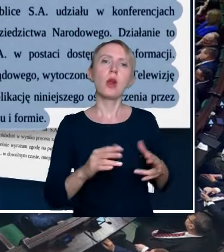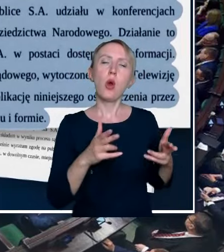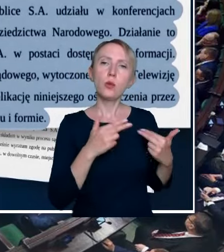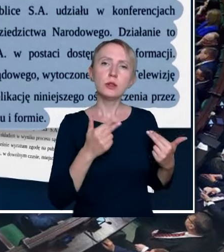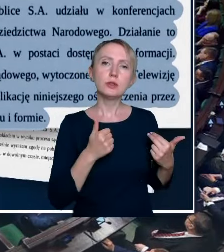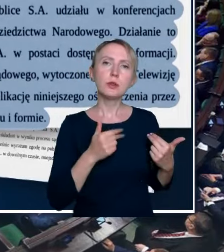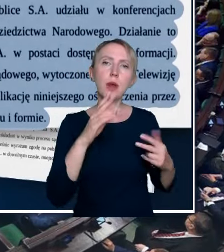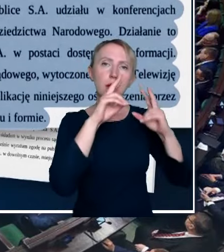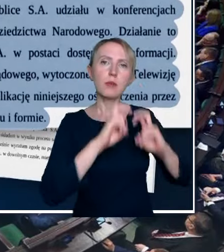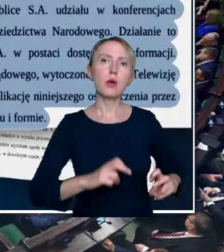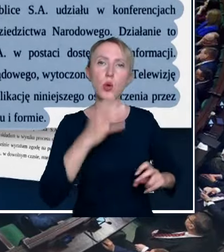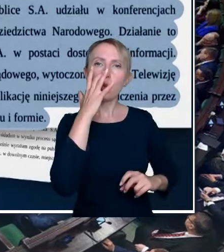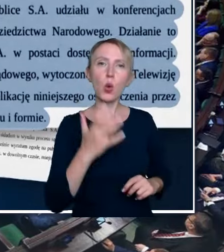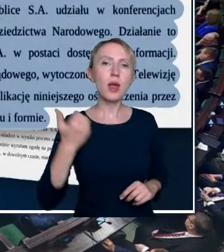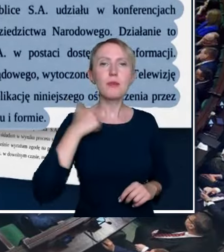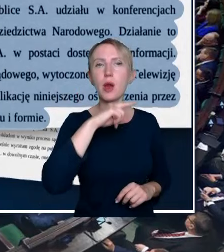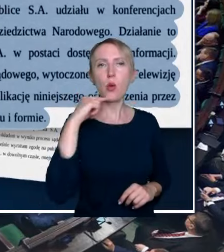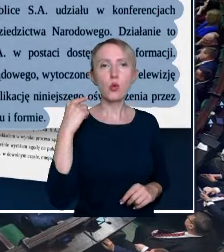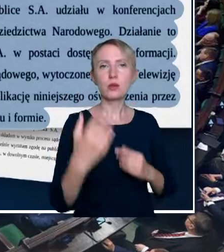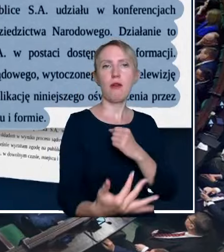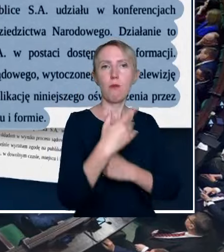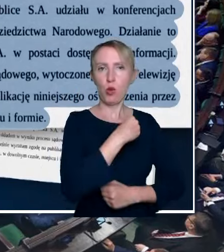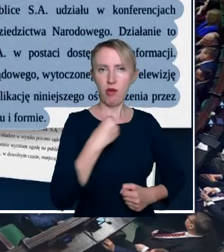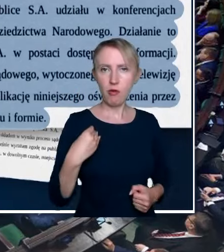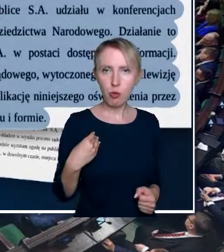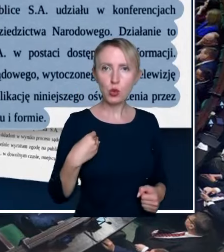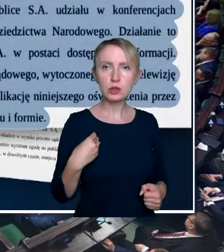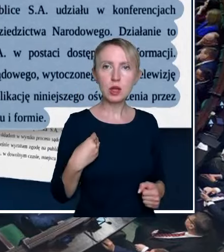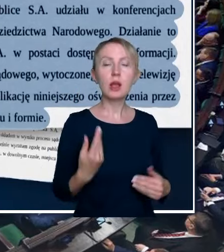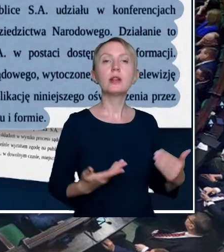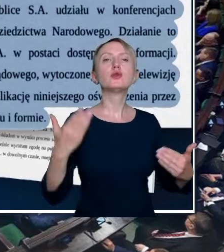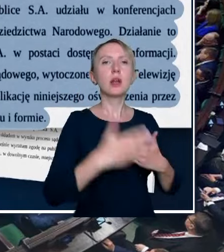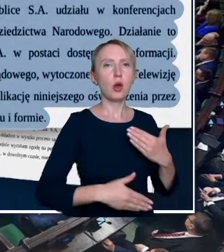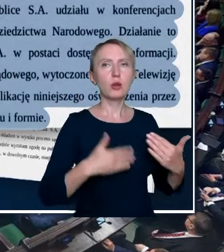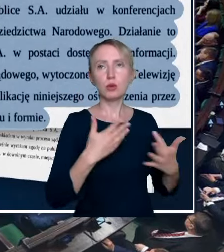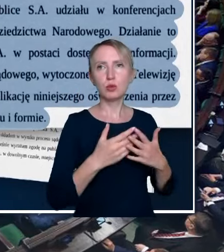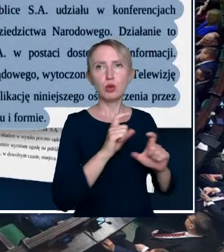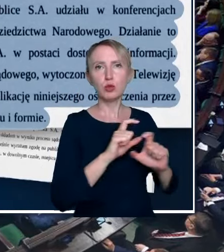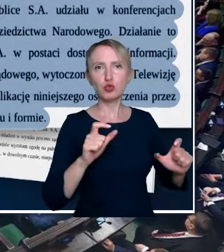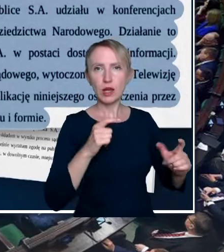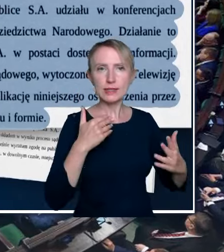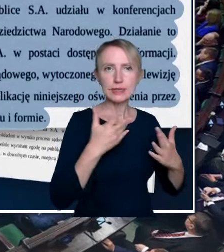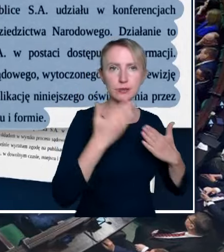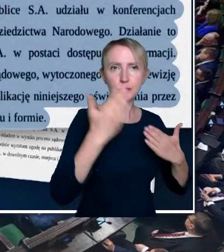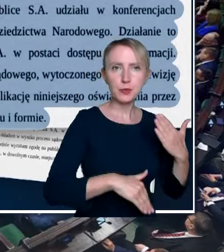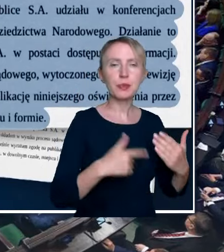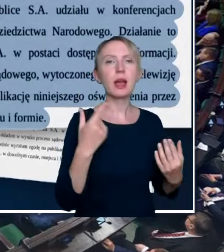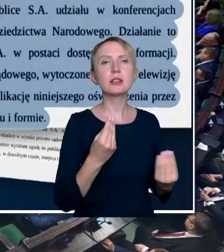która ma badać rosyjskie i białoruskie wpływy w Polsce. No i już na sam koniec, bo już trochę nas czas dogoniła, chciałem pana o to zapytać.